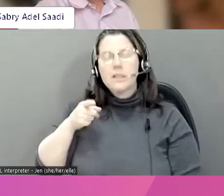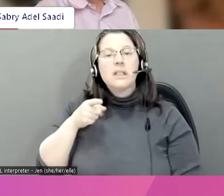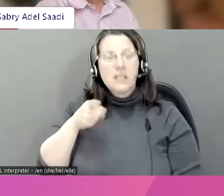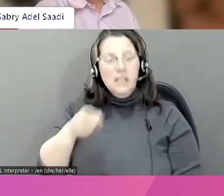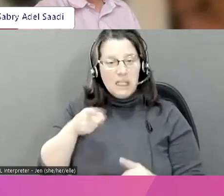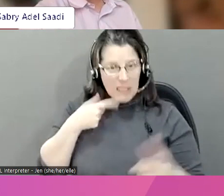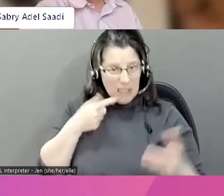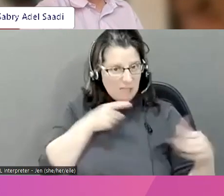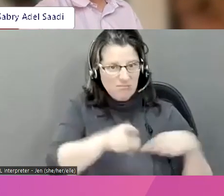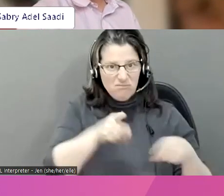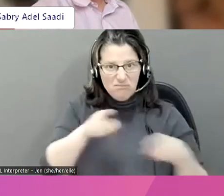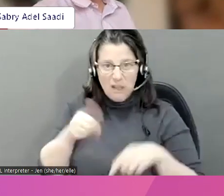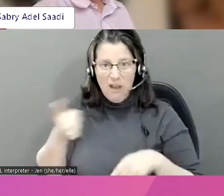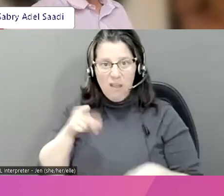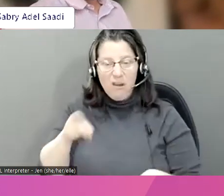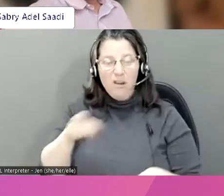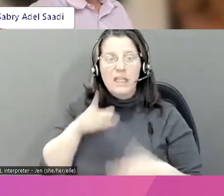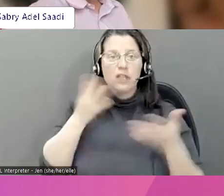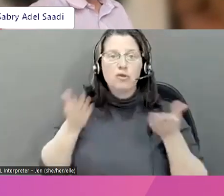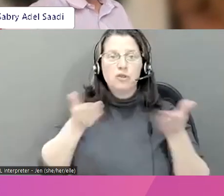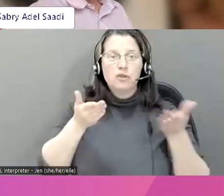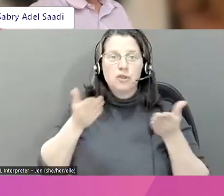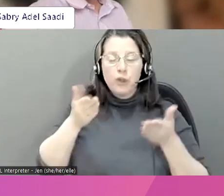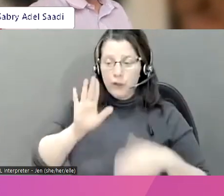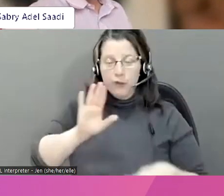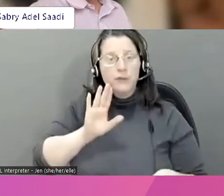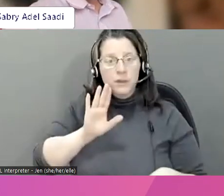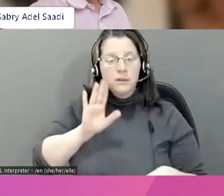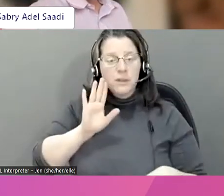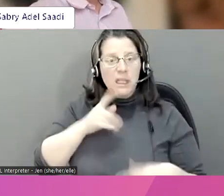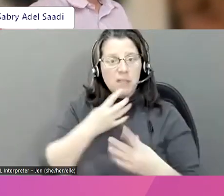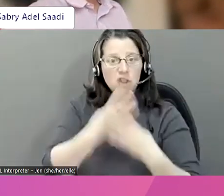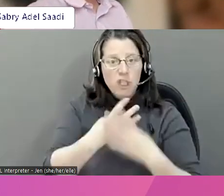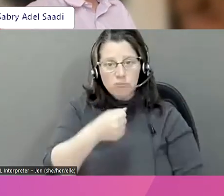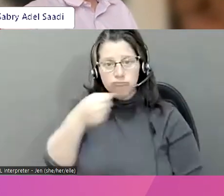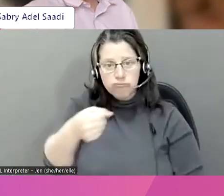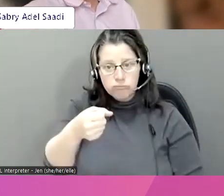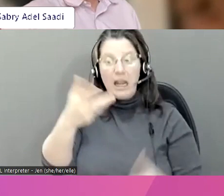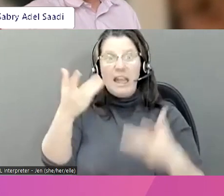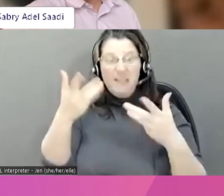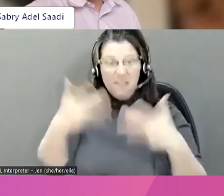Et ils avaient déjà servi sa peine sous le droit criminel. Et donc,